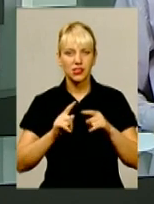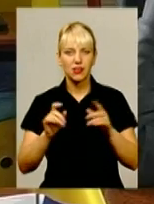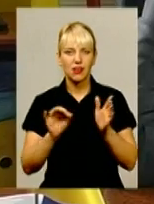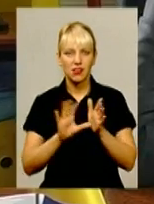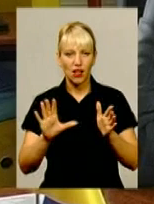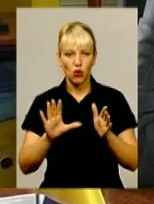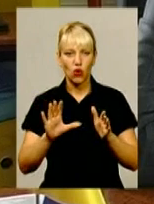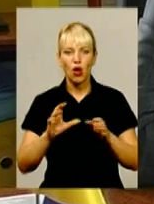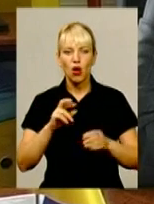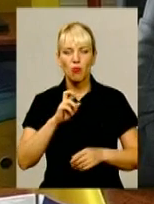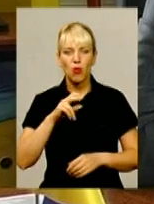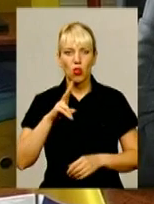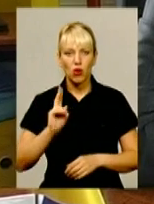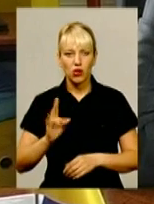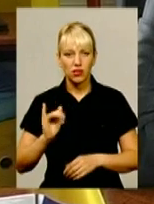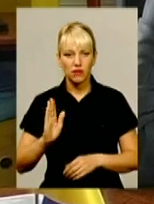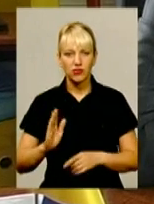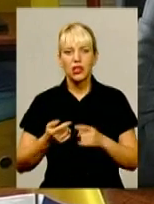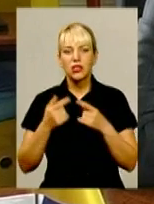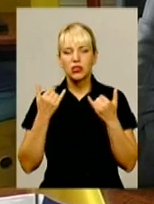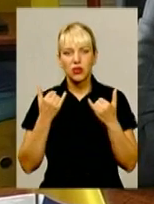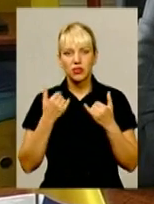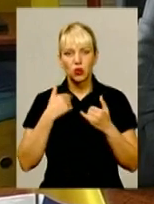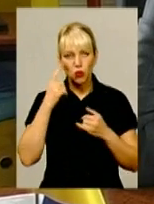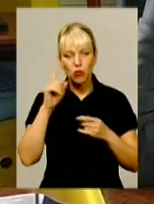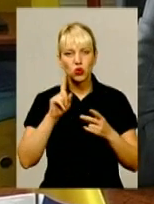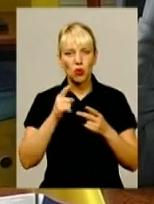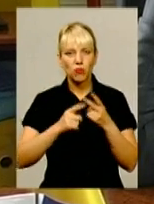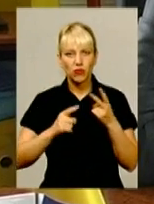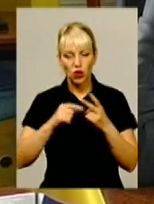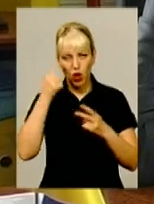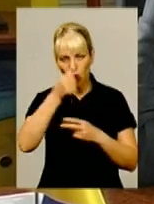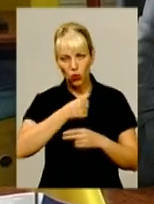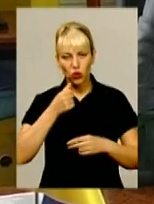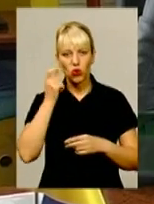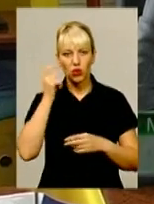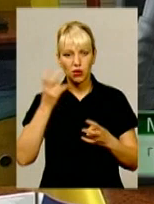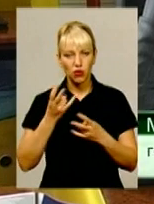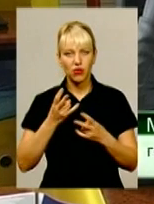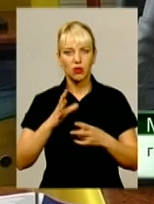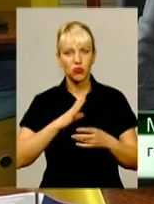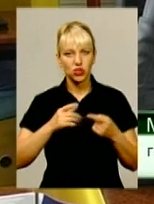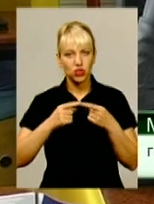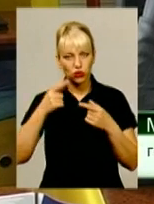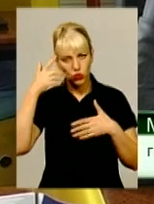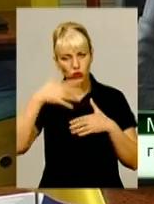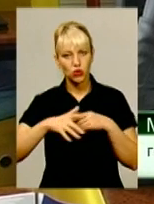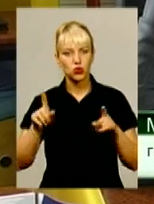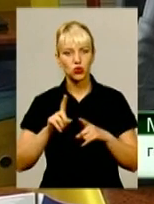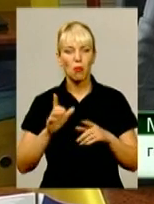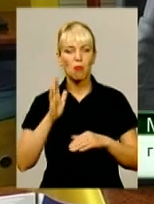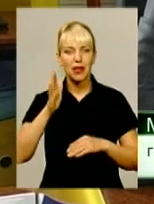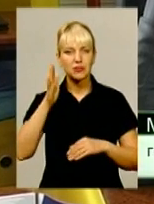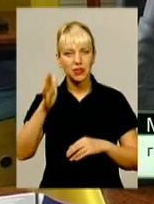Я думаю, що як мінімум останніх півтора року Україна чітко мала розуміти, що перспективи ця